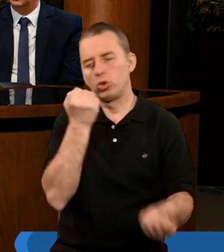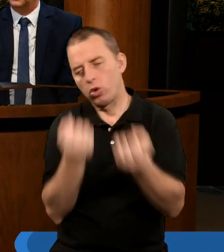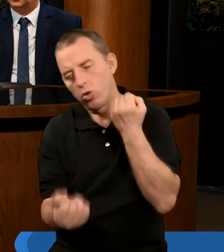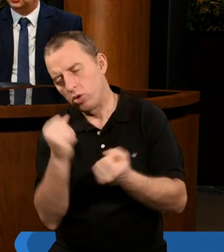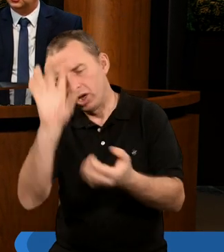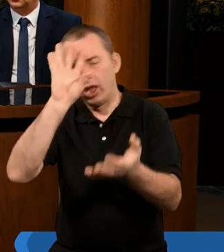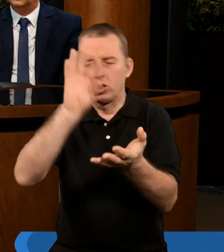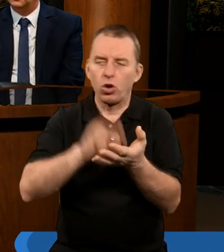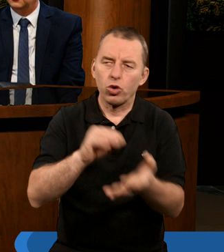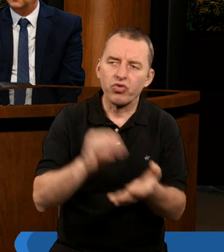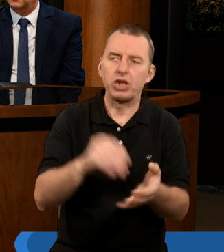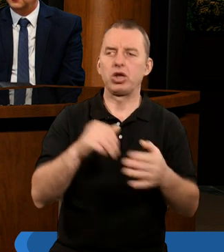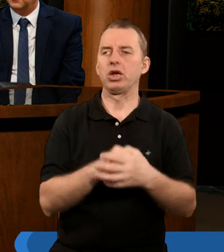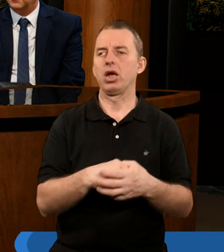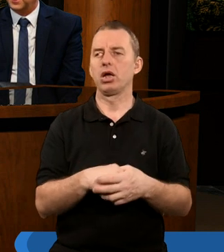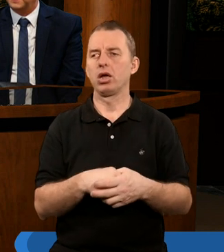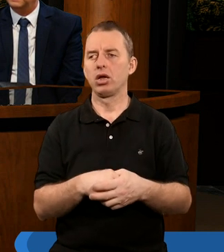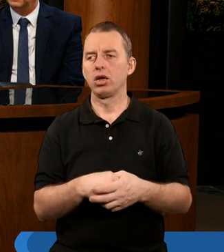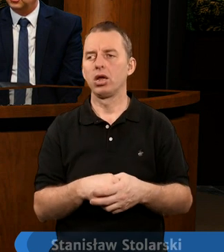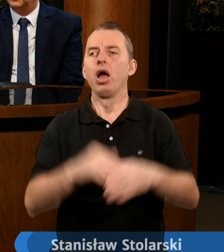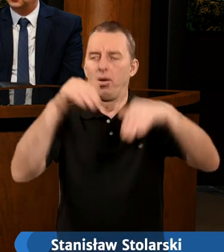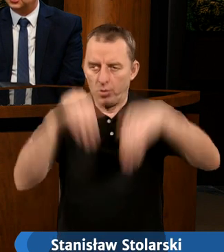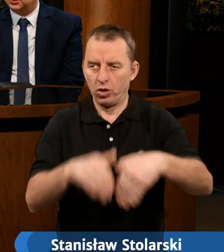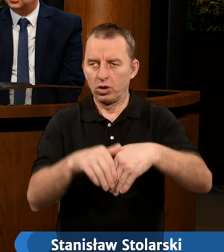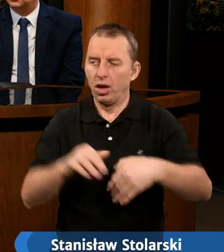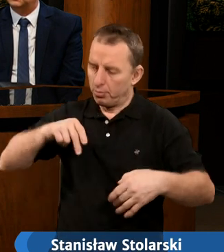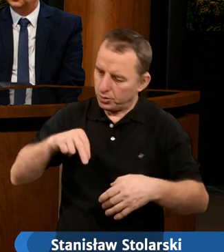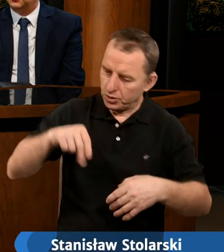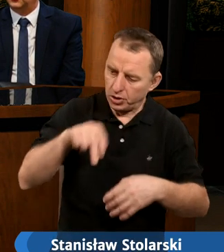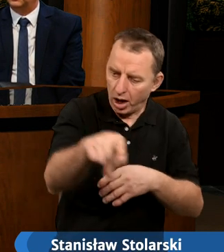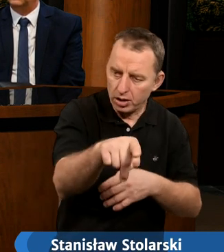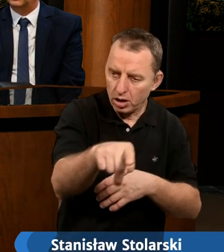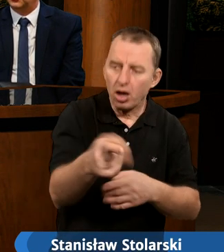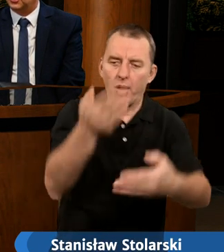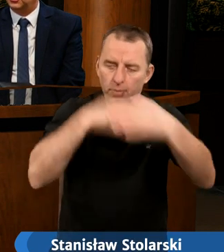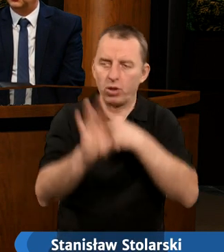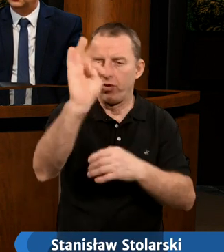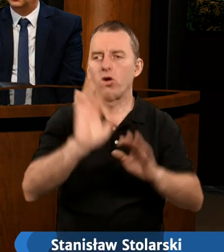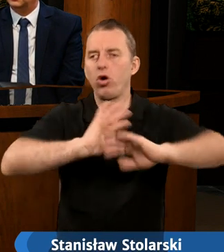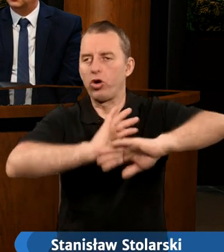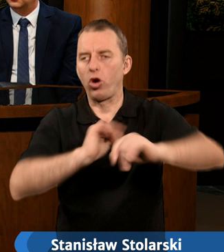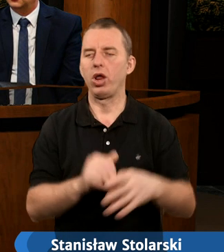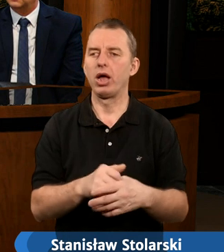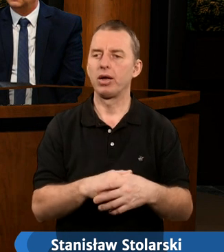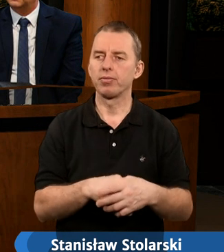doświadczenia mogli przejść pod Twoją ochroną.